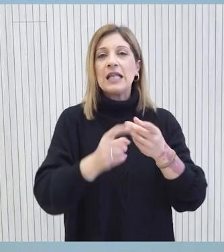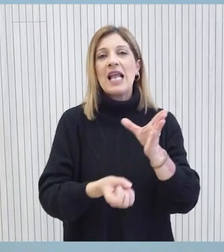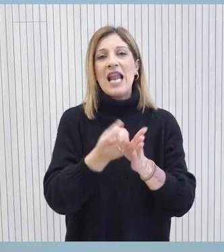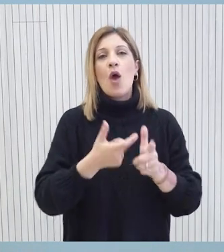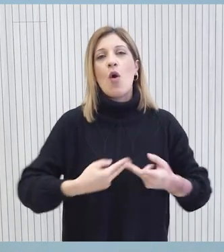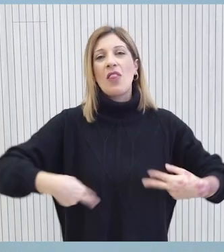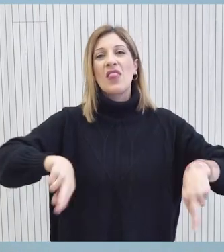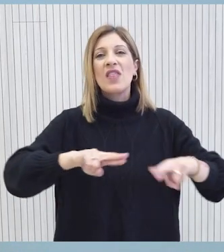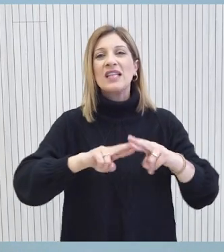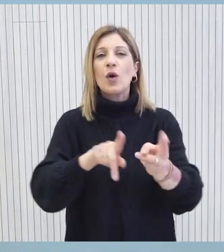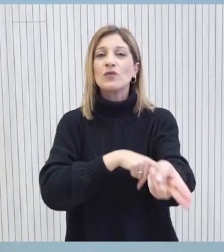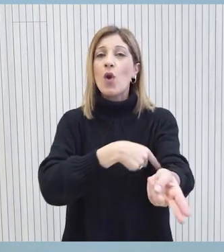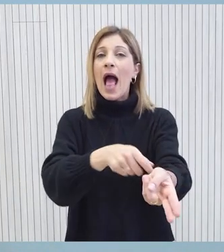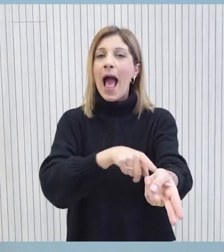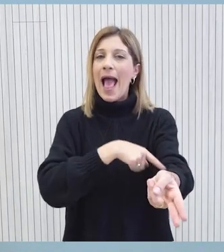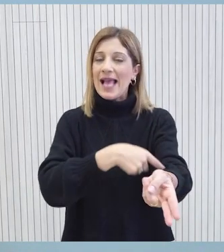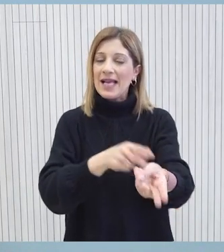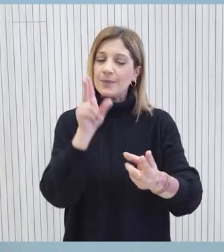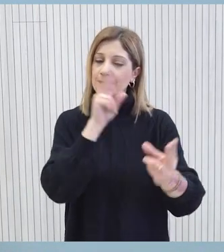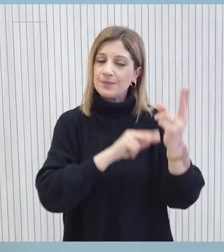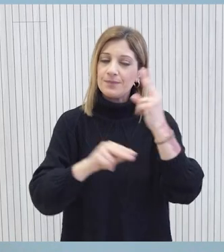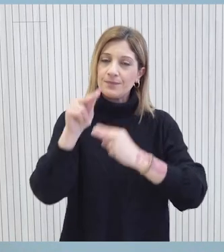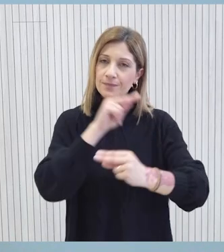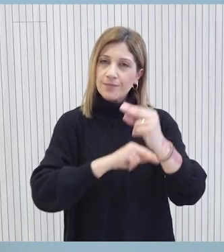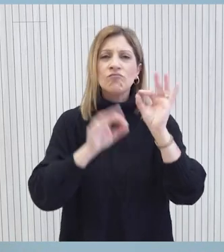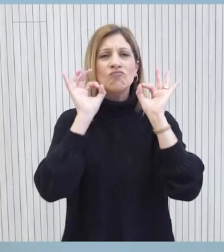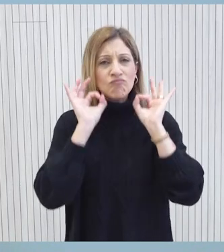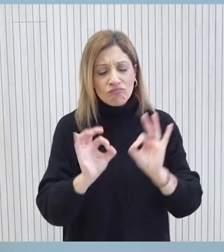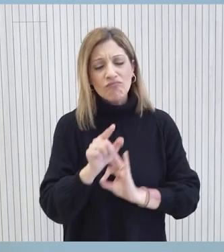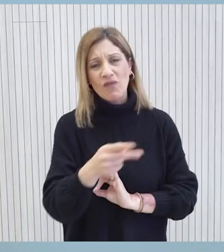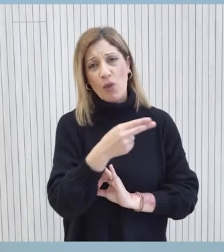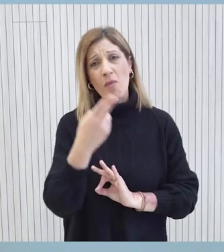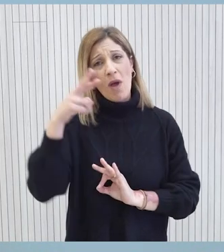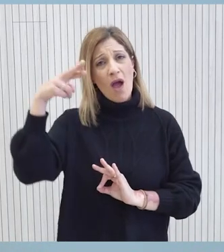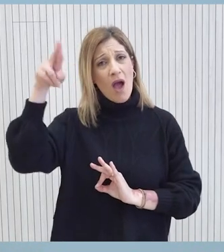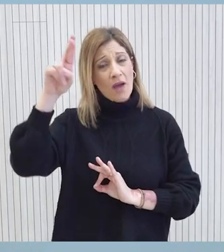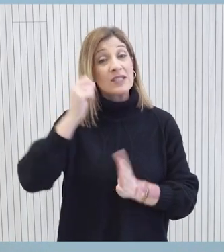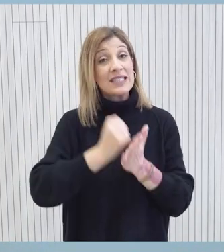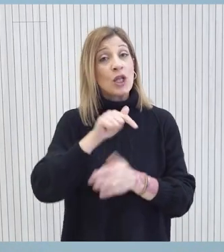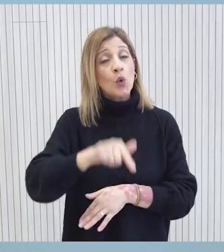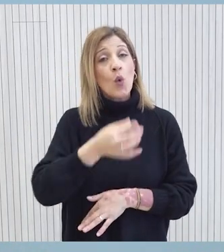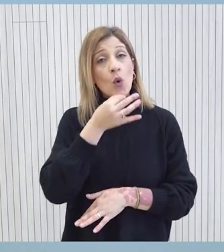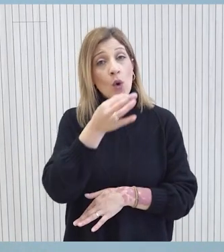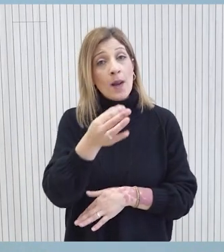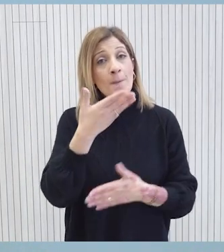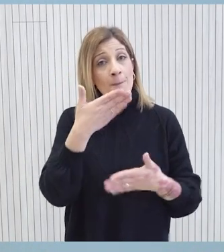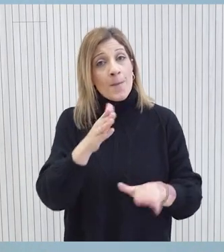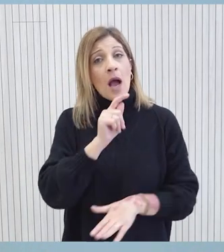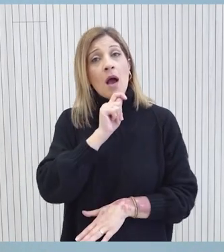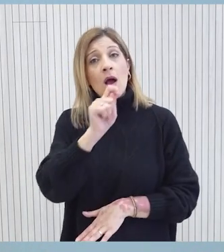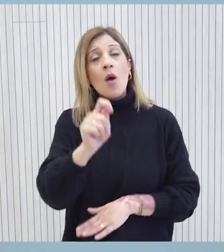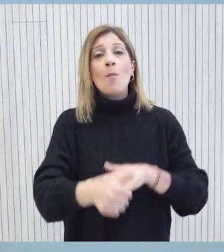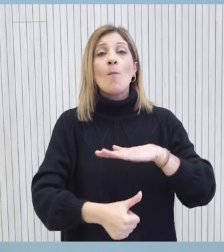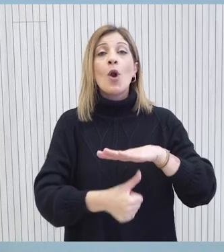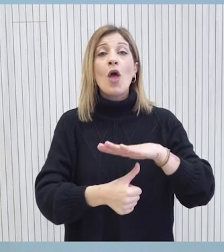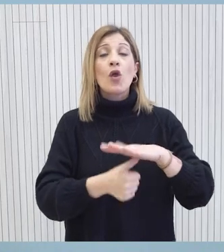Διοικητικό Συμβούλιο της ΑΕΚ κατά την οποία θα συζητήσουν και ακρίβως αυτό το θέμα. Και με ευκαιρία να σας πω ότι ήδη έχουν δοθεί και οδηγίες από